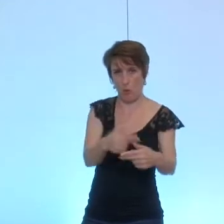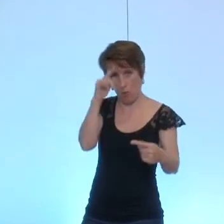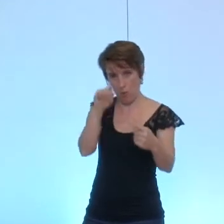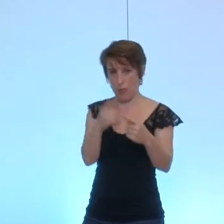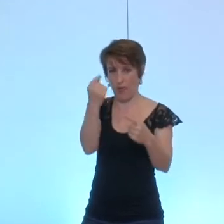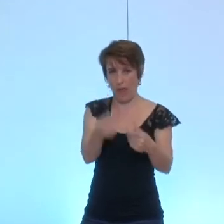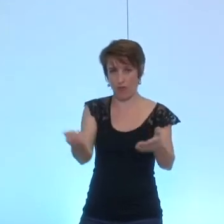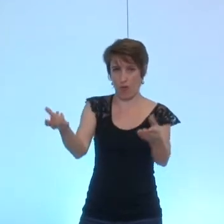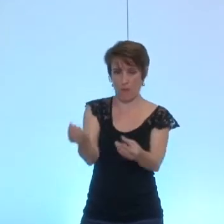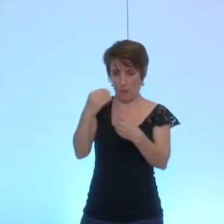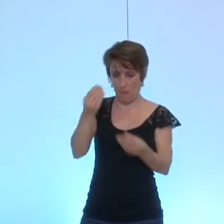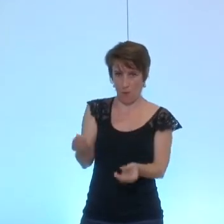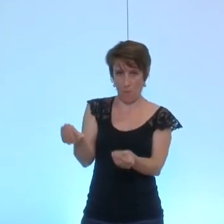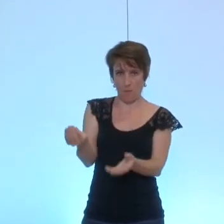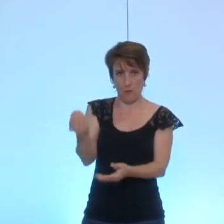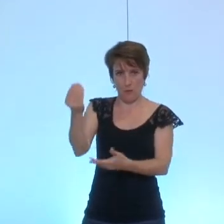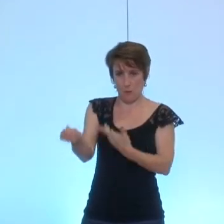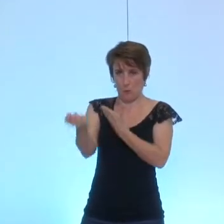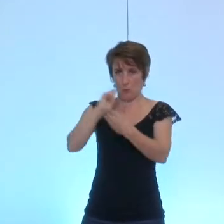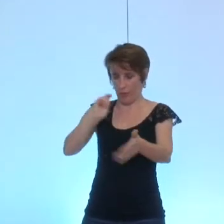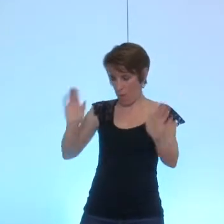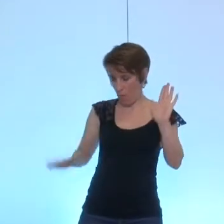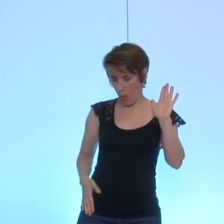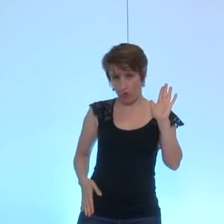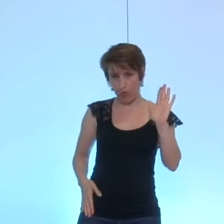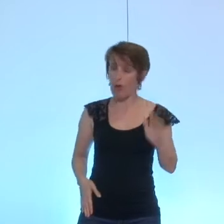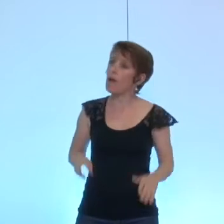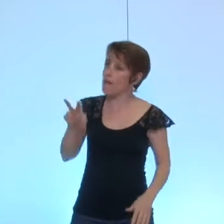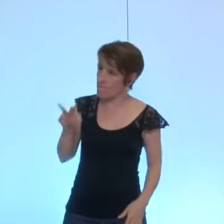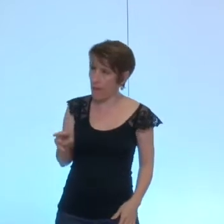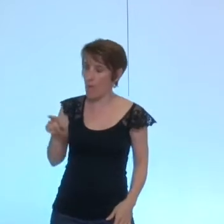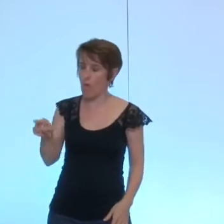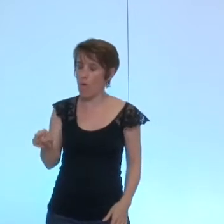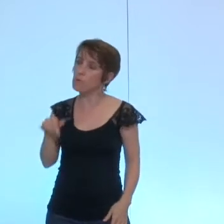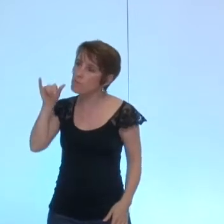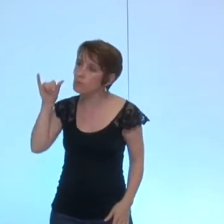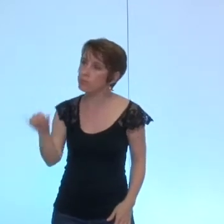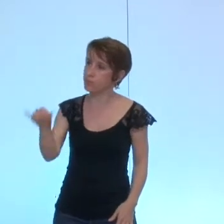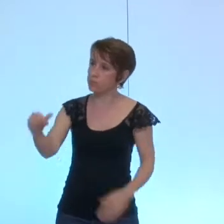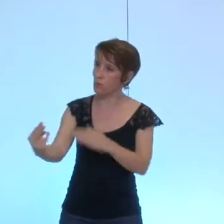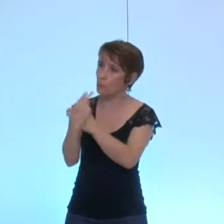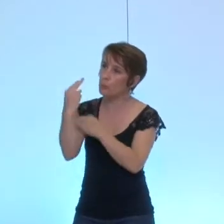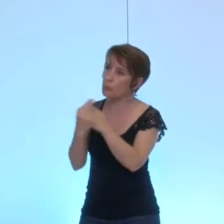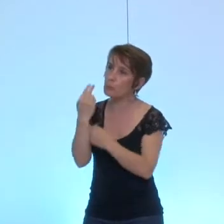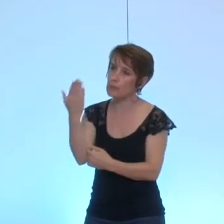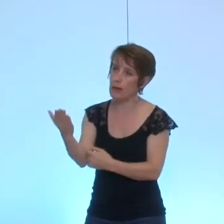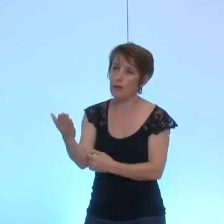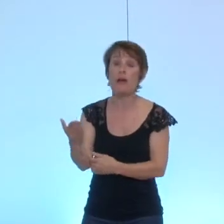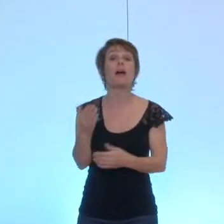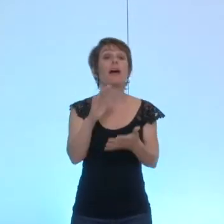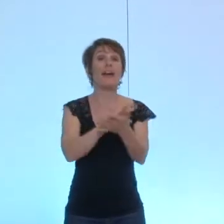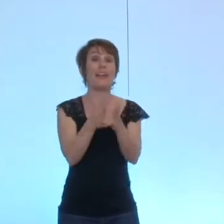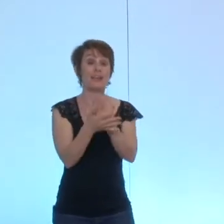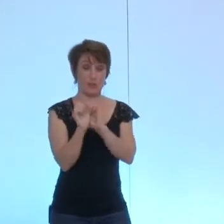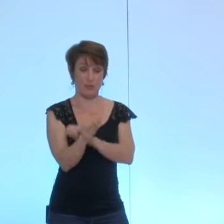je dois dire que c'est absolument grossier voire vulgaire pour cette association donc puisque je l'ai reçue en